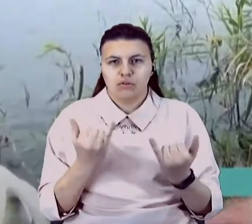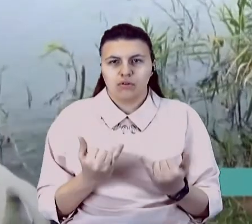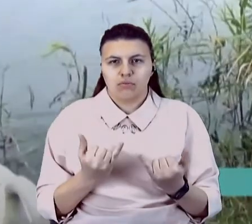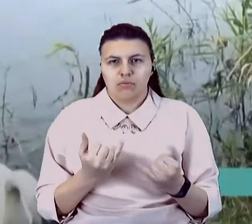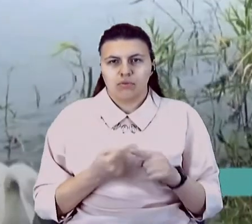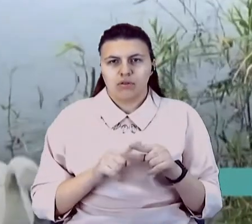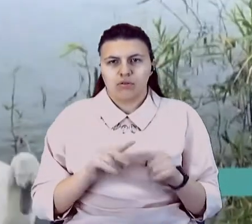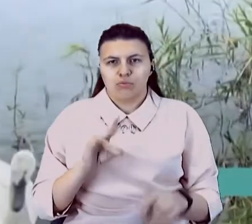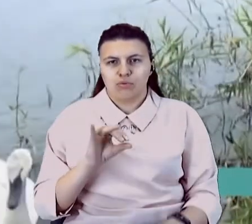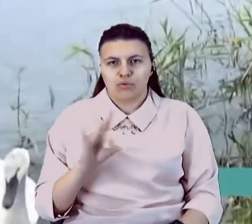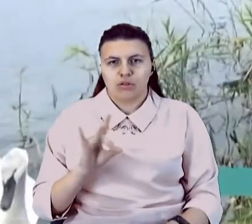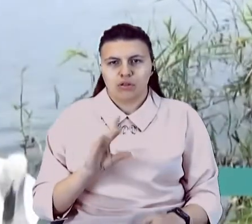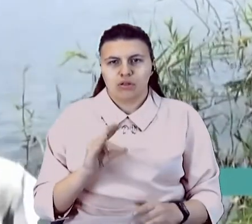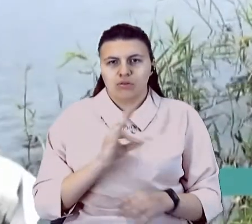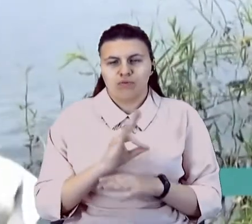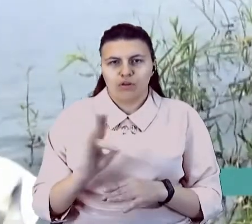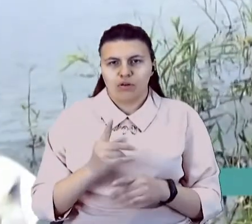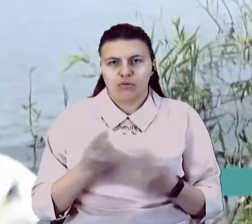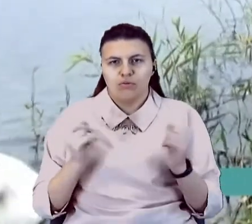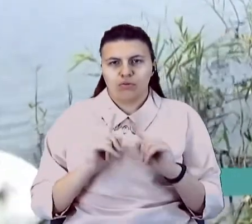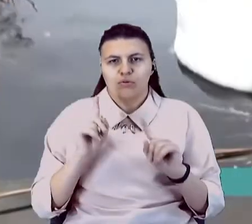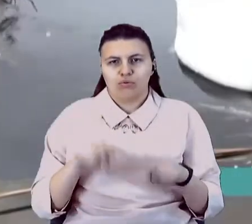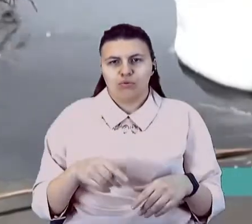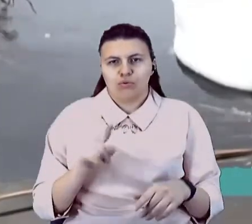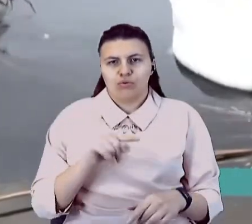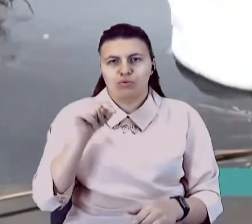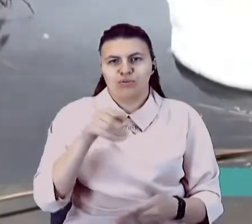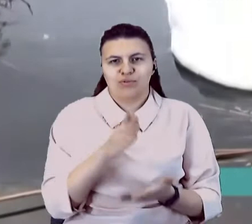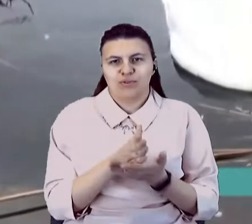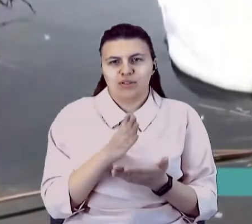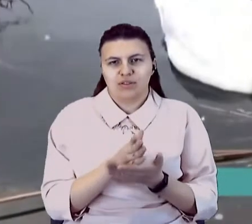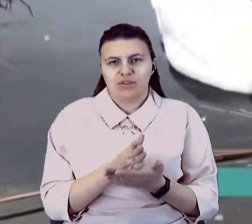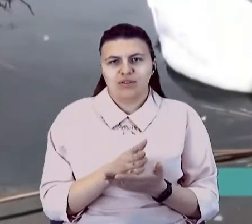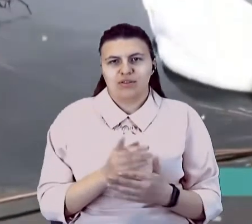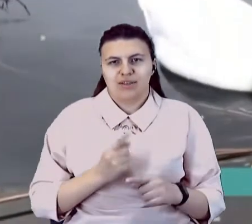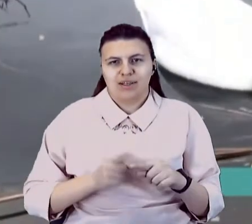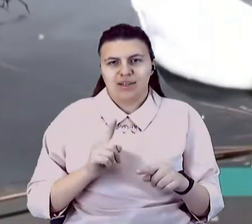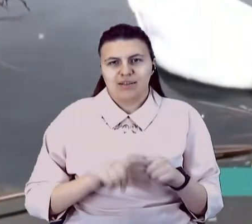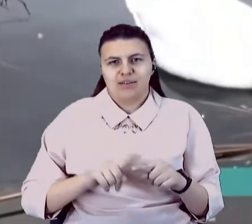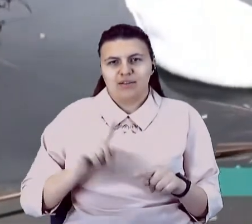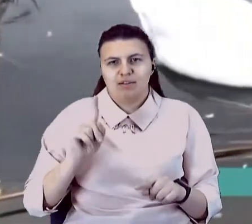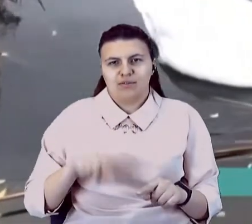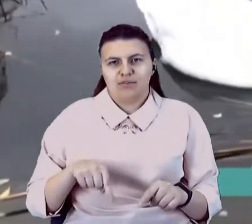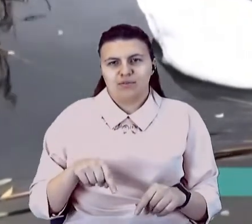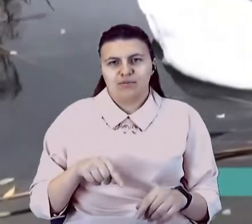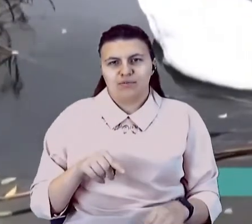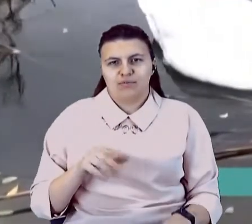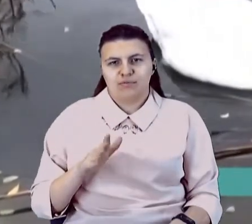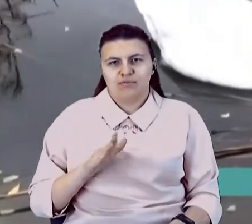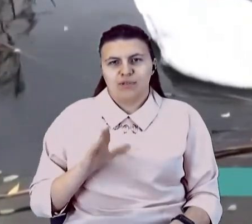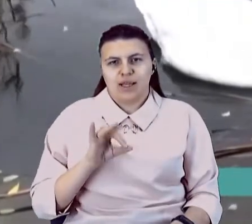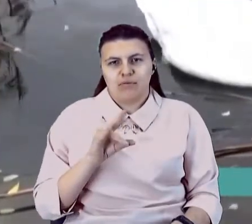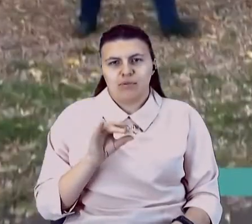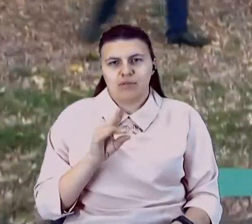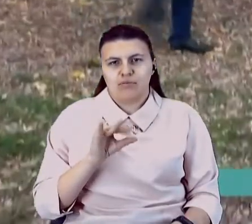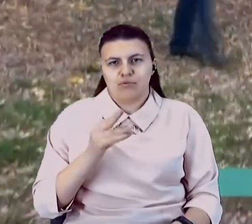окружаючій середі, але і животним, які тут обитають. Тому що цей пластик теж може бути влітим для них. них, вони можуть употребити це